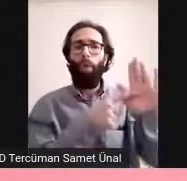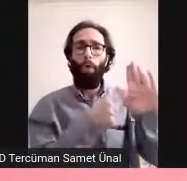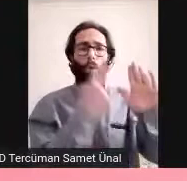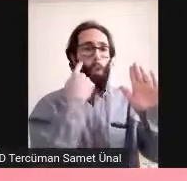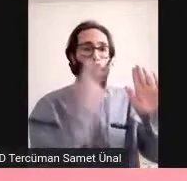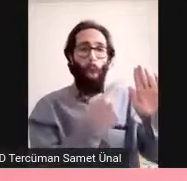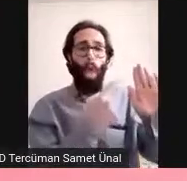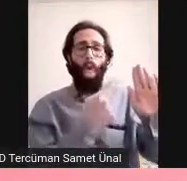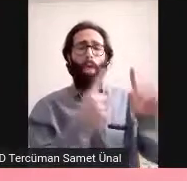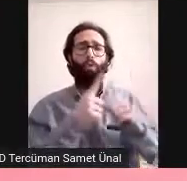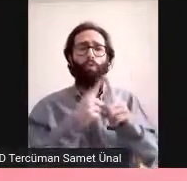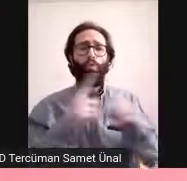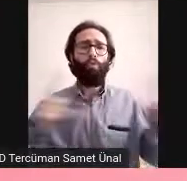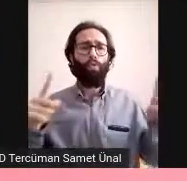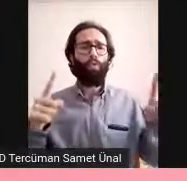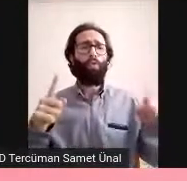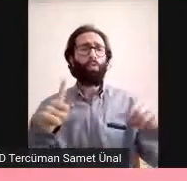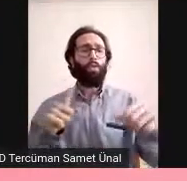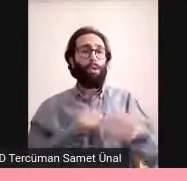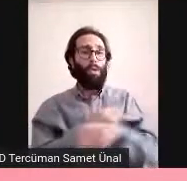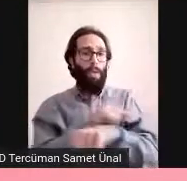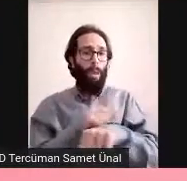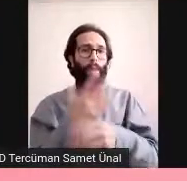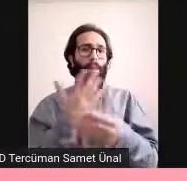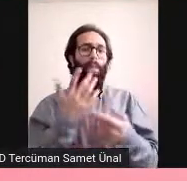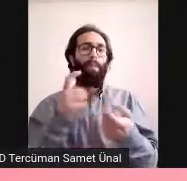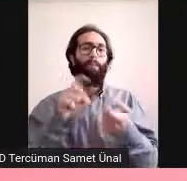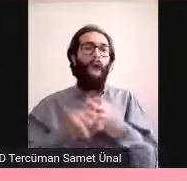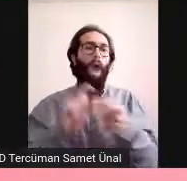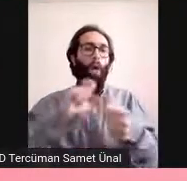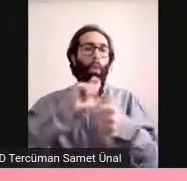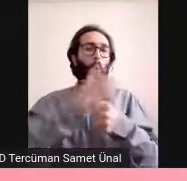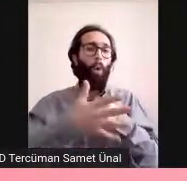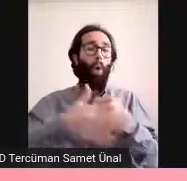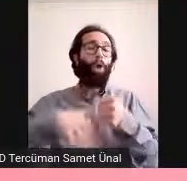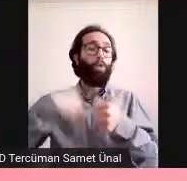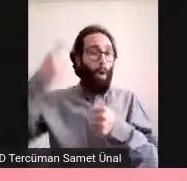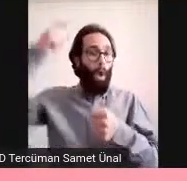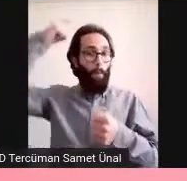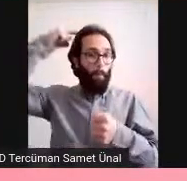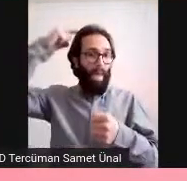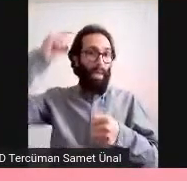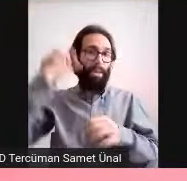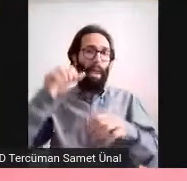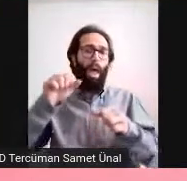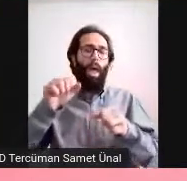kalıcı etkilerini anlamak istiyoruz diyor. ağrısı yorgunluk ve bilissel hasar gibi